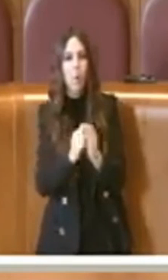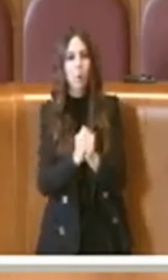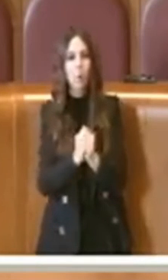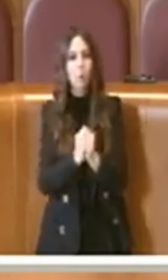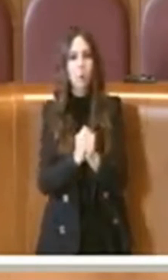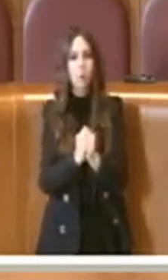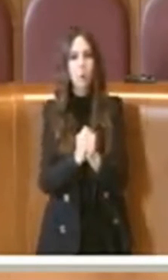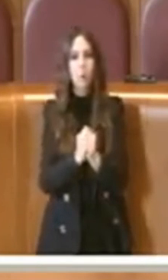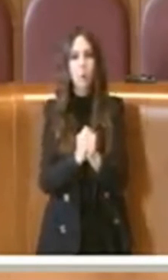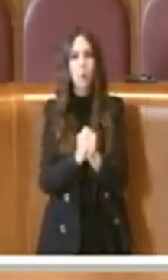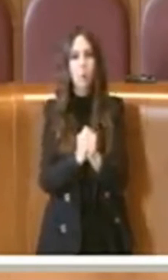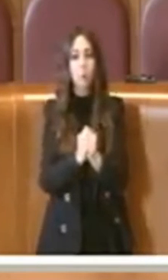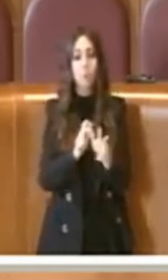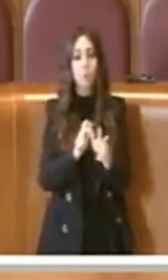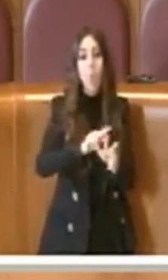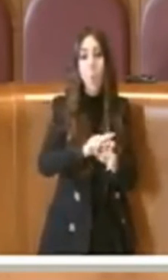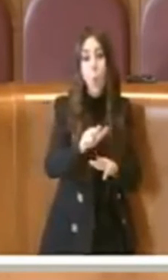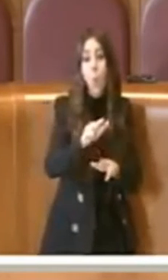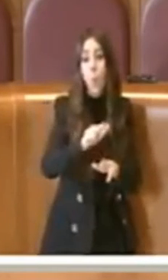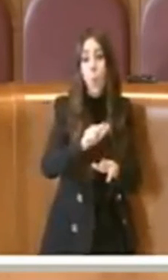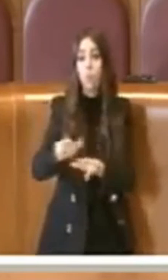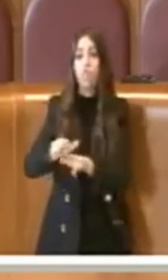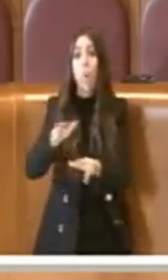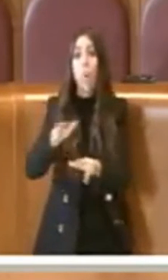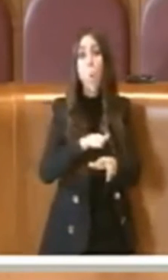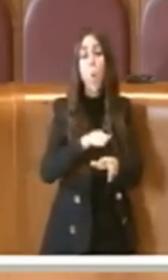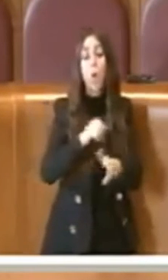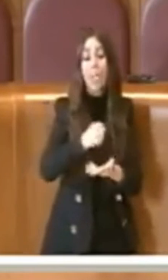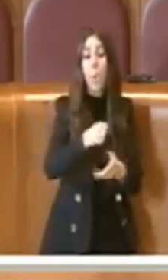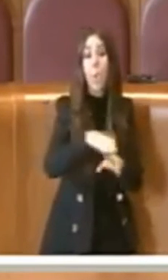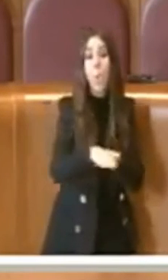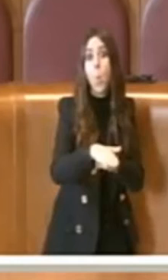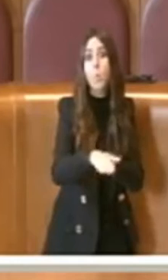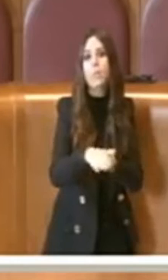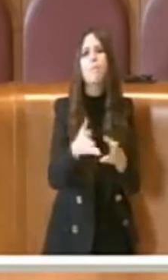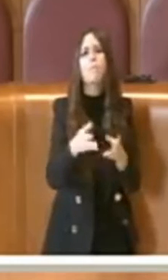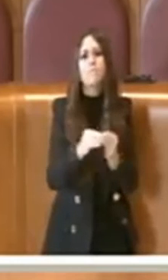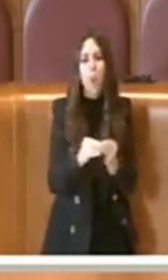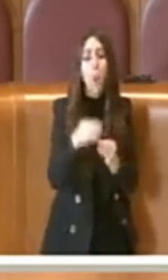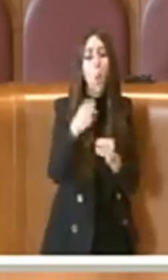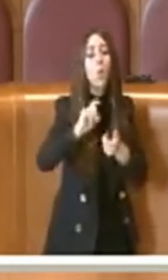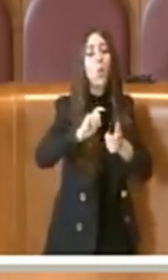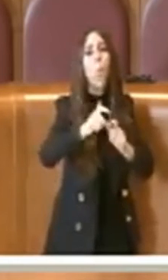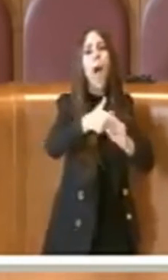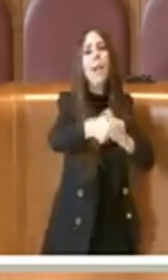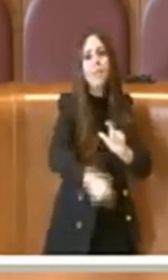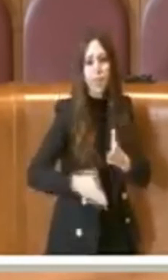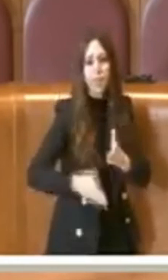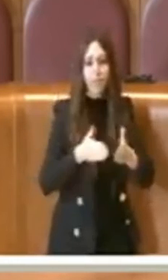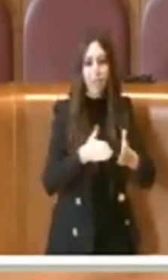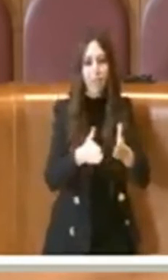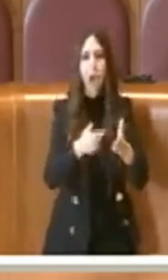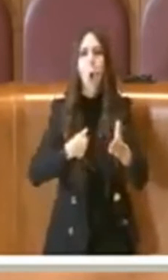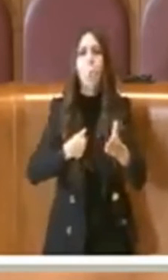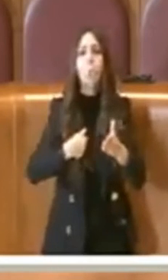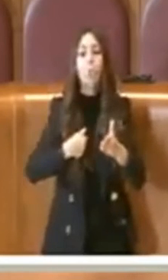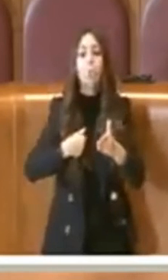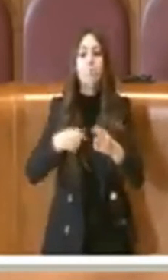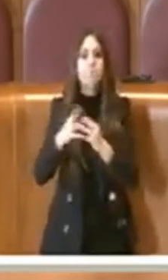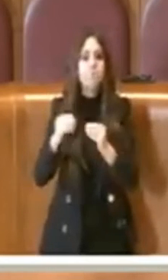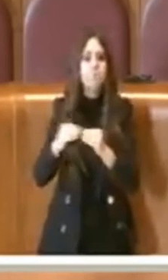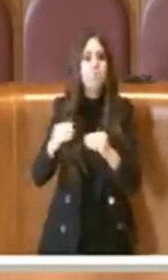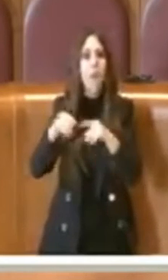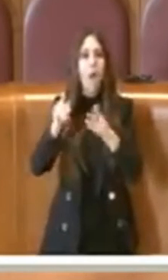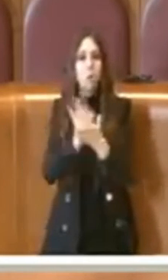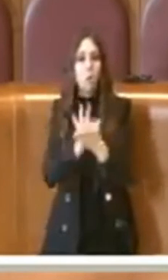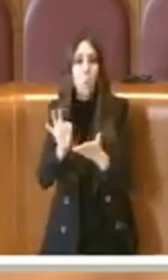I municipi le utilizzano per cosa queste risorse? Per la riqualificazione di strade, per la riqualificazione delle scuole, per